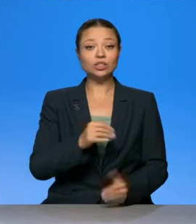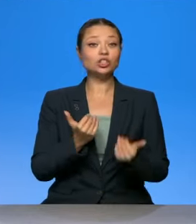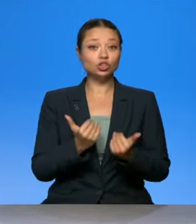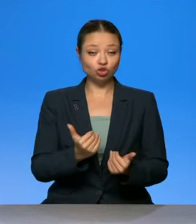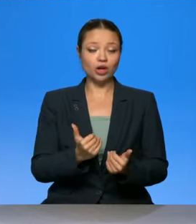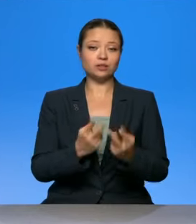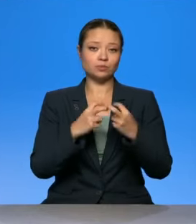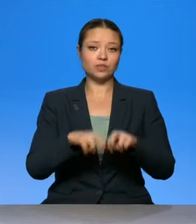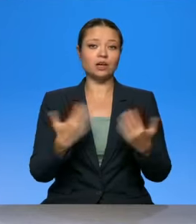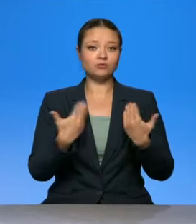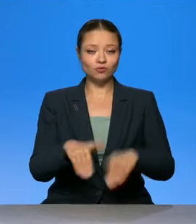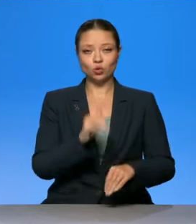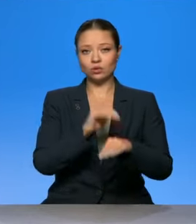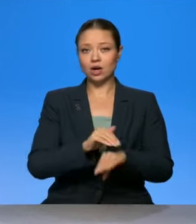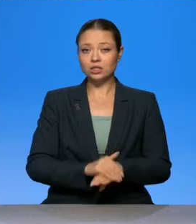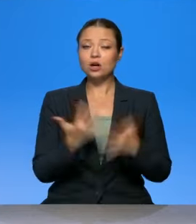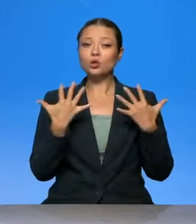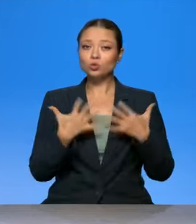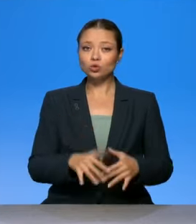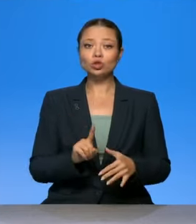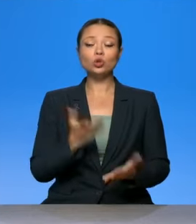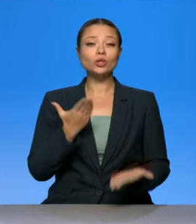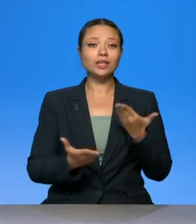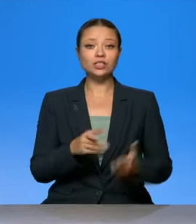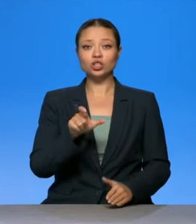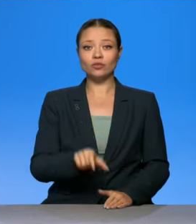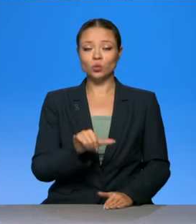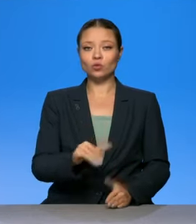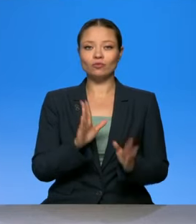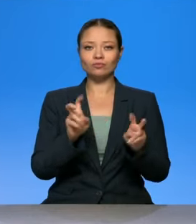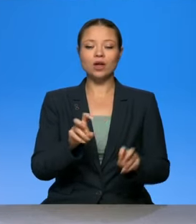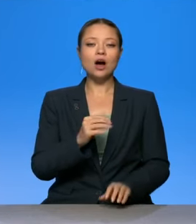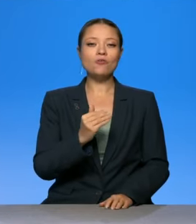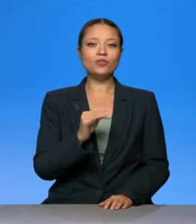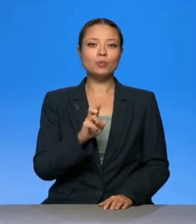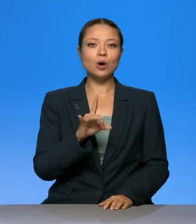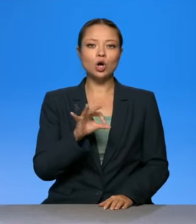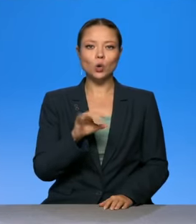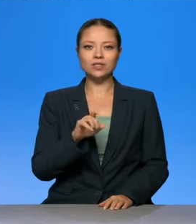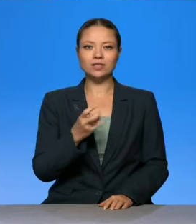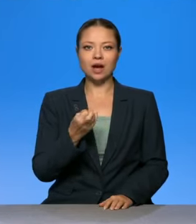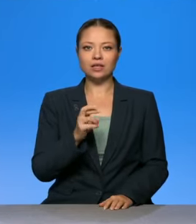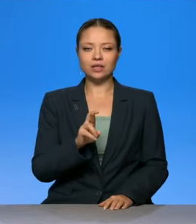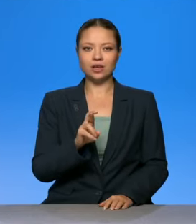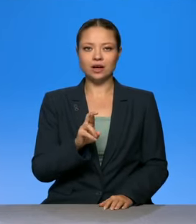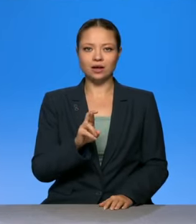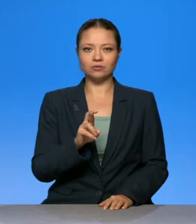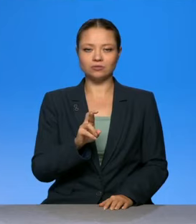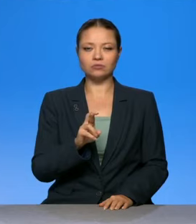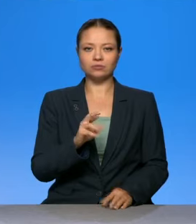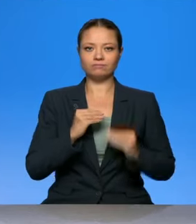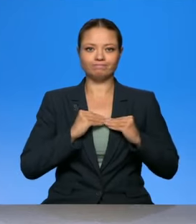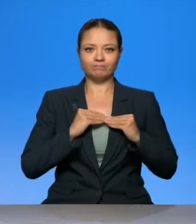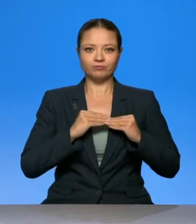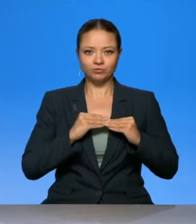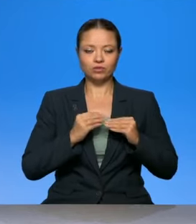испытания, доказательства, если у человека были фиброзные пневмонии, то есть фиброзная ткань формируется, то